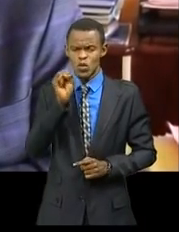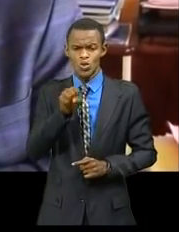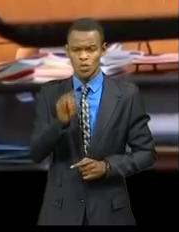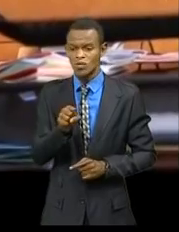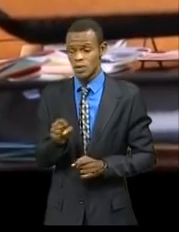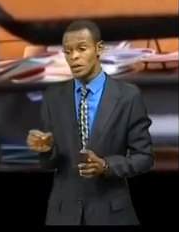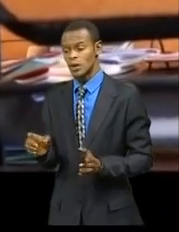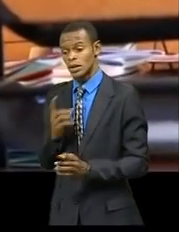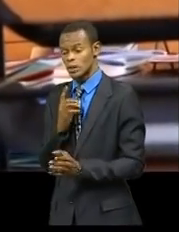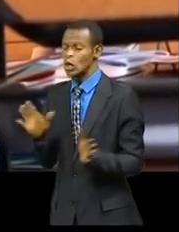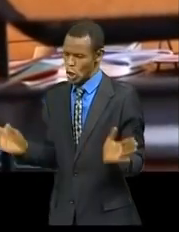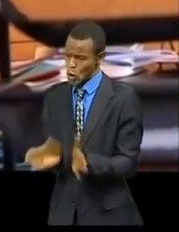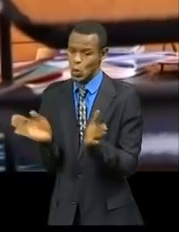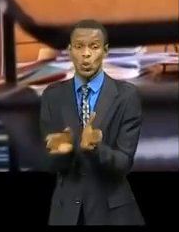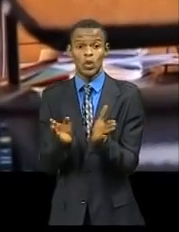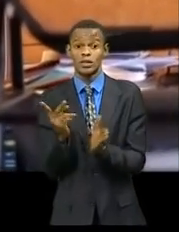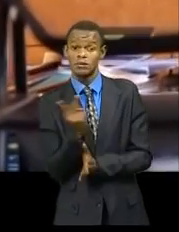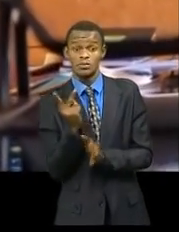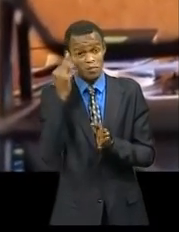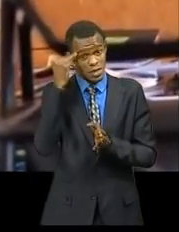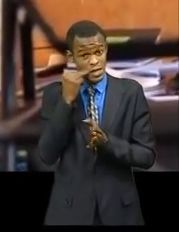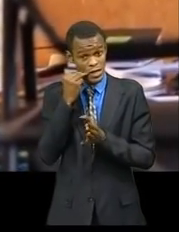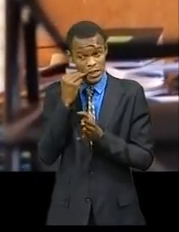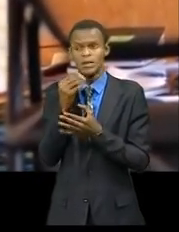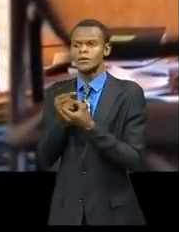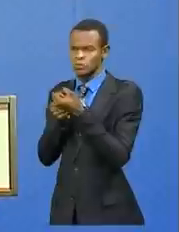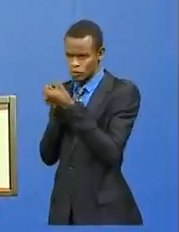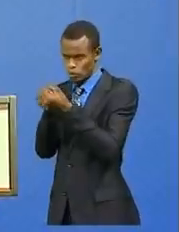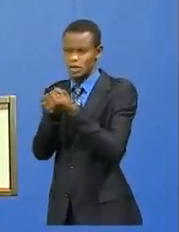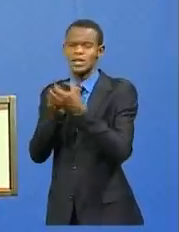charge globale de toutes les questions liées à l'état de siège.